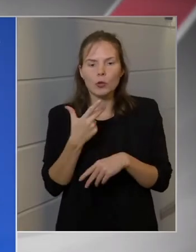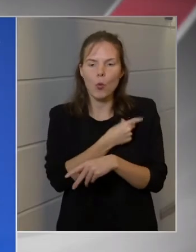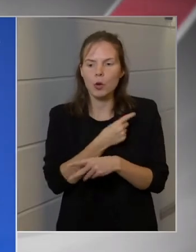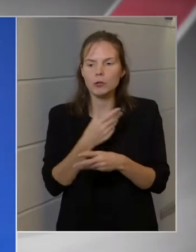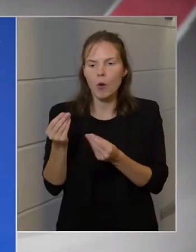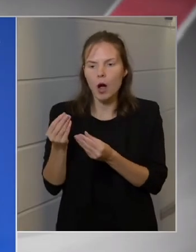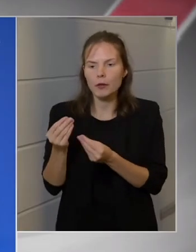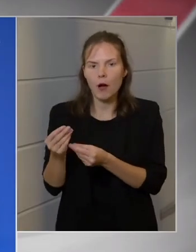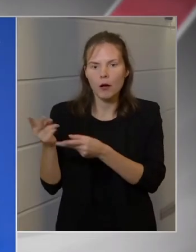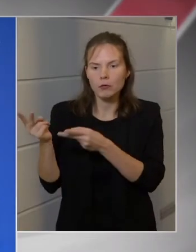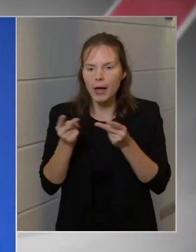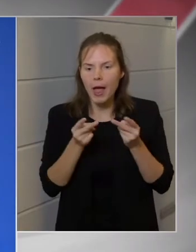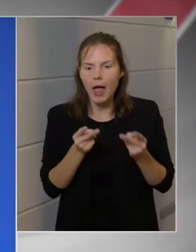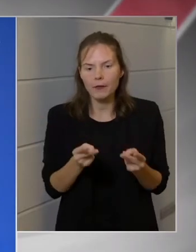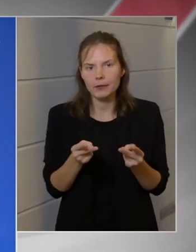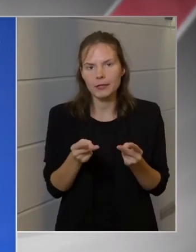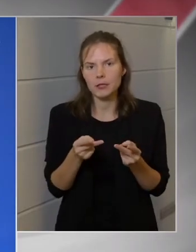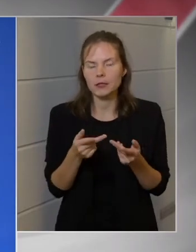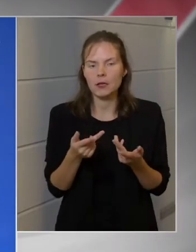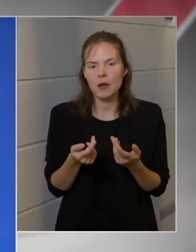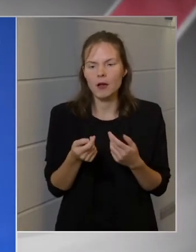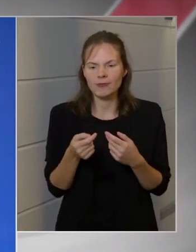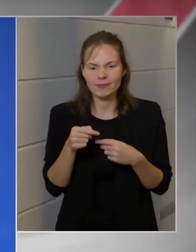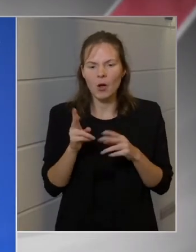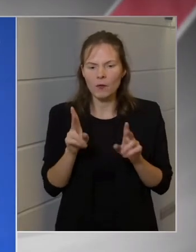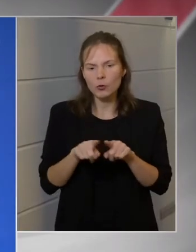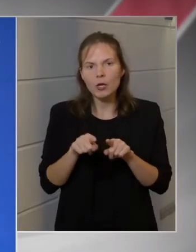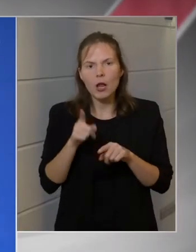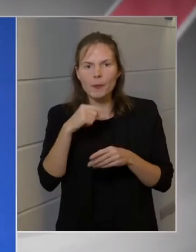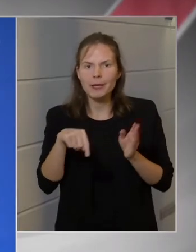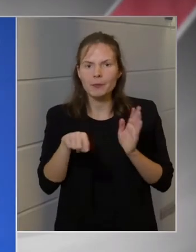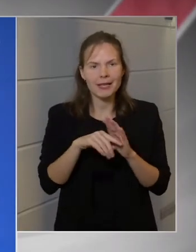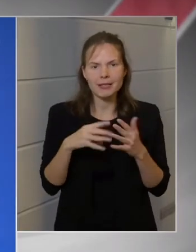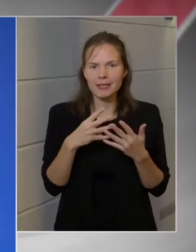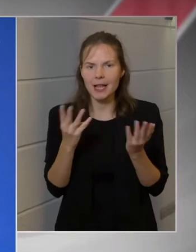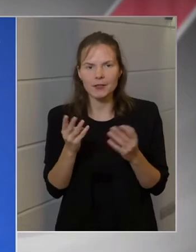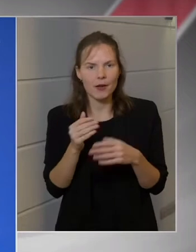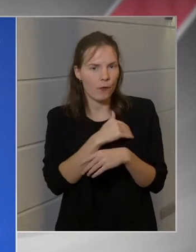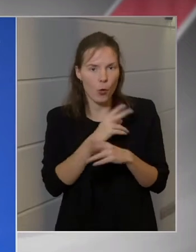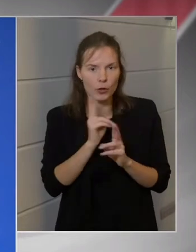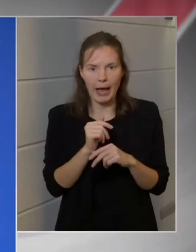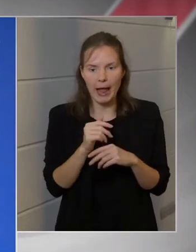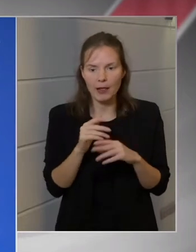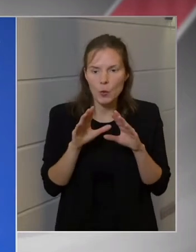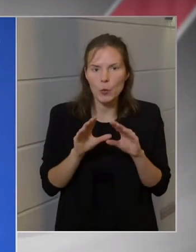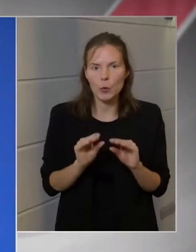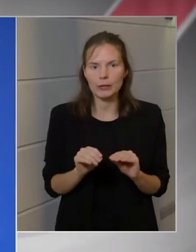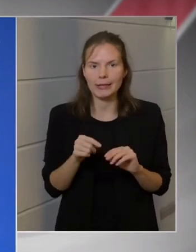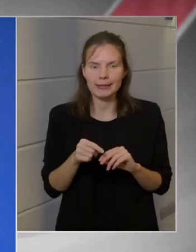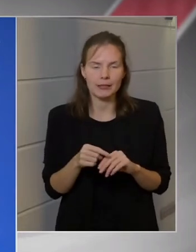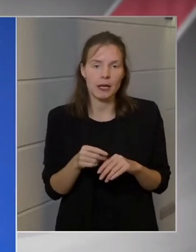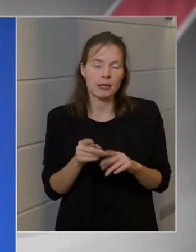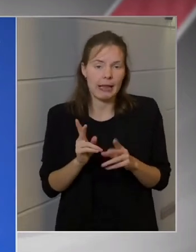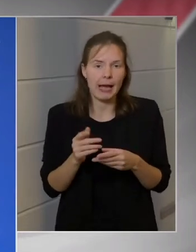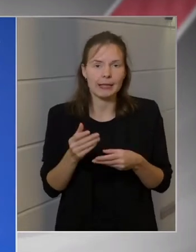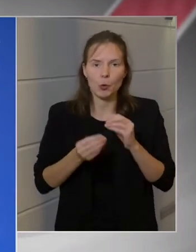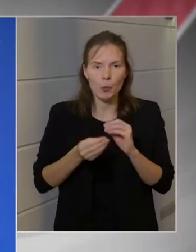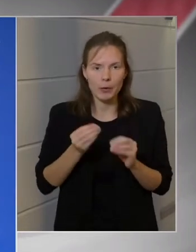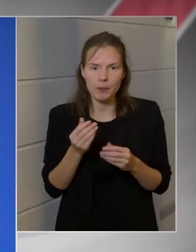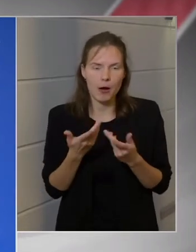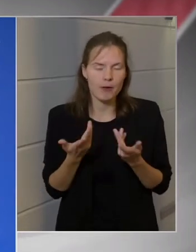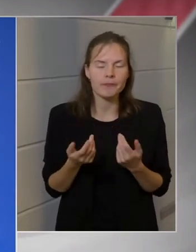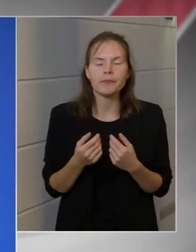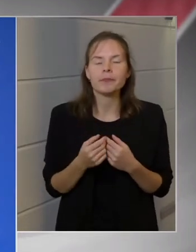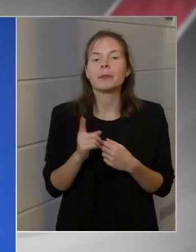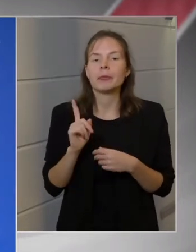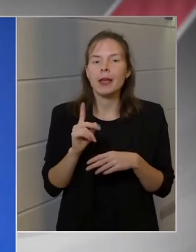belegondolva, hogy vannak olyan oltóanyagok, amiket, tudom, mínusz 90 fokon kell hűteni, amik lehetnek nehézségek. De azt, hogy egy munkáltató